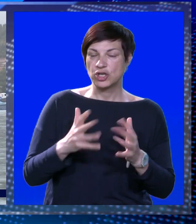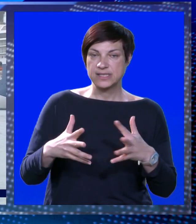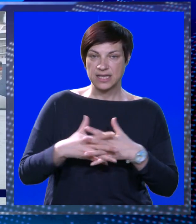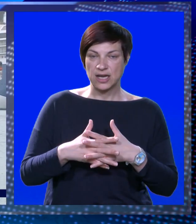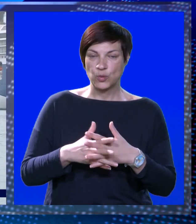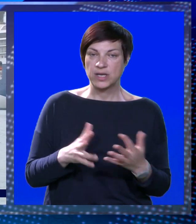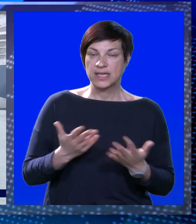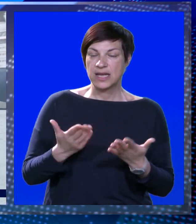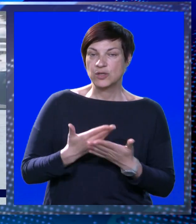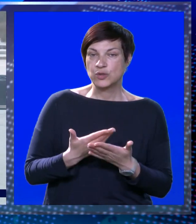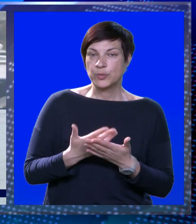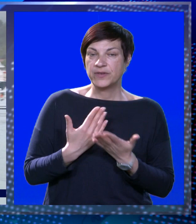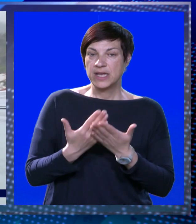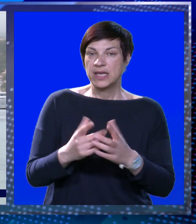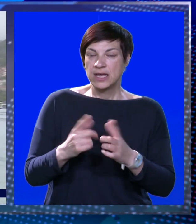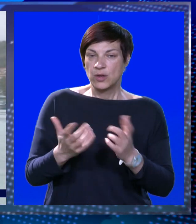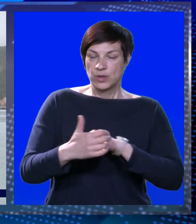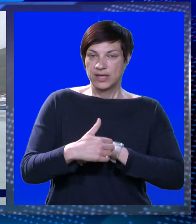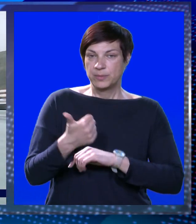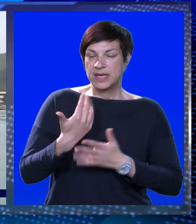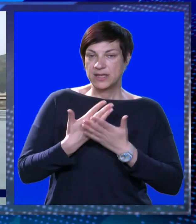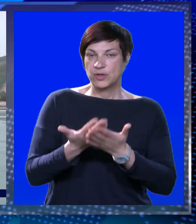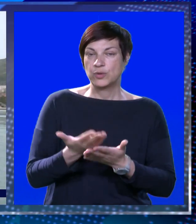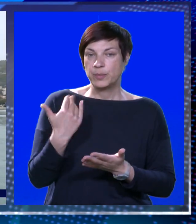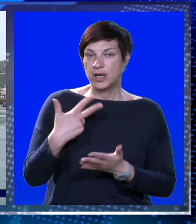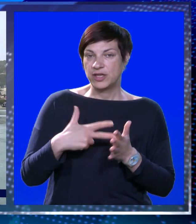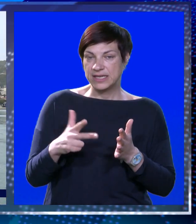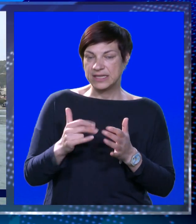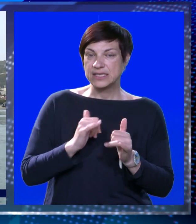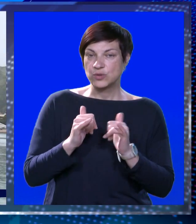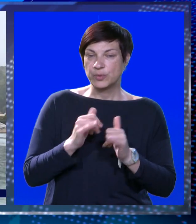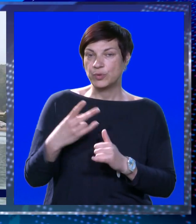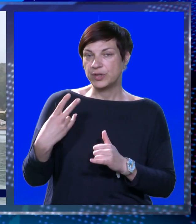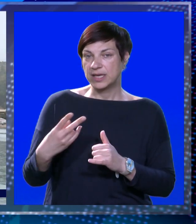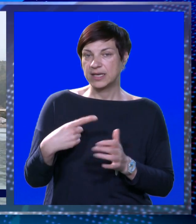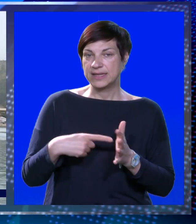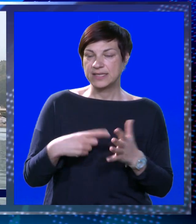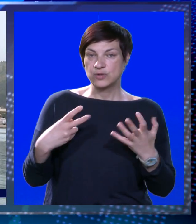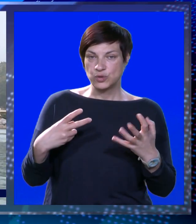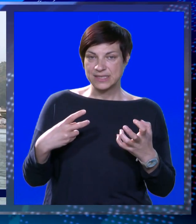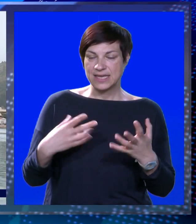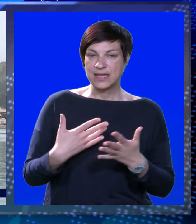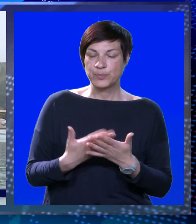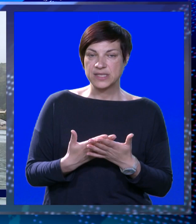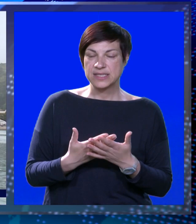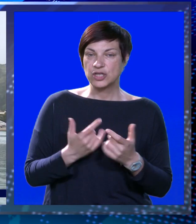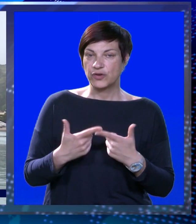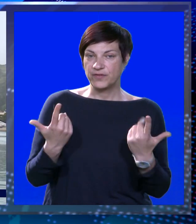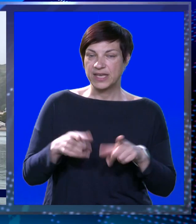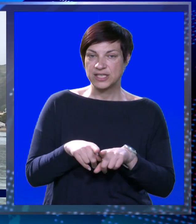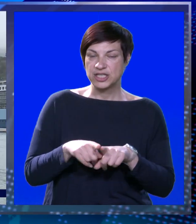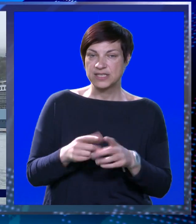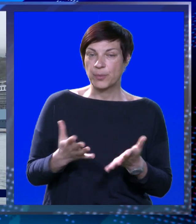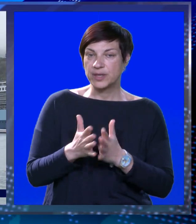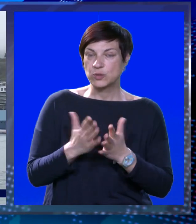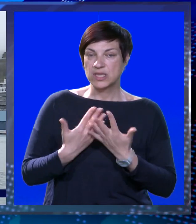gostiju u grad. Kako su nam potvrdili, izluke Dubrovnik na jednom kruzeru bilo je tri tisuće putnika, a na drugom tisuću sedamsto. Vikend